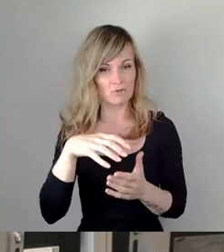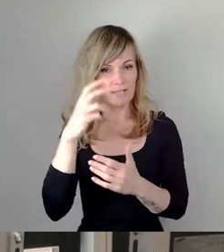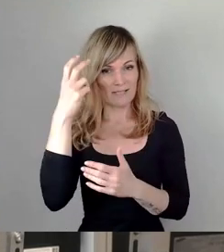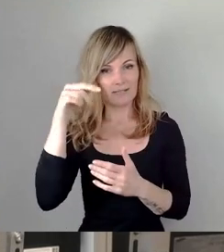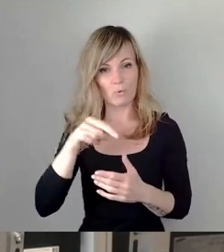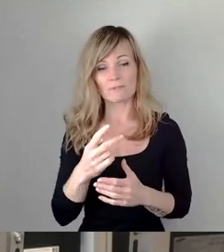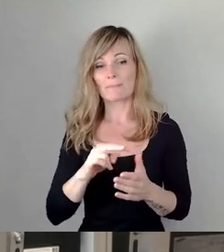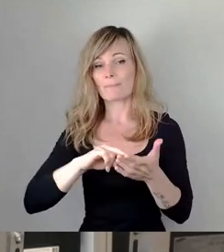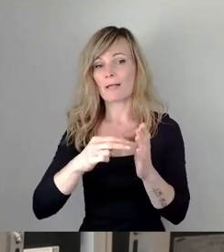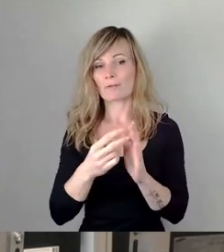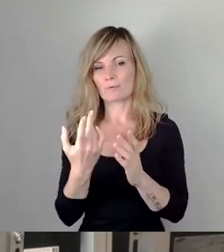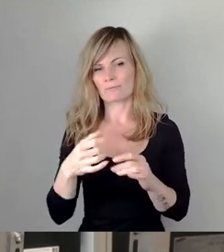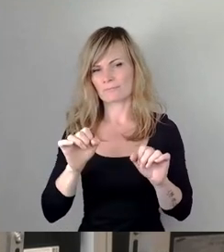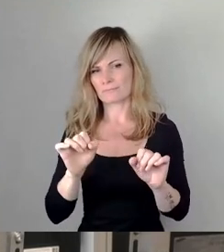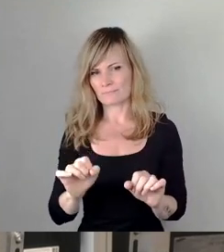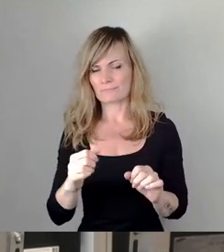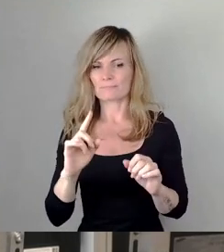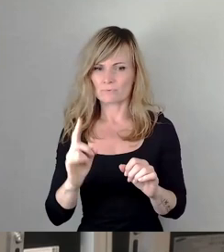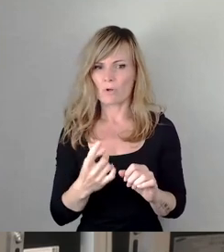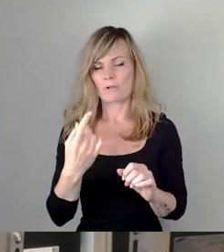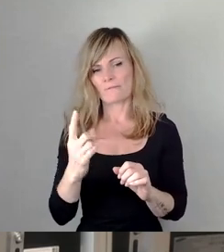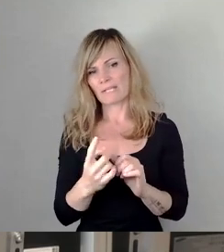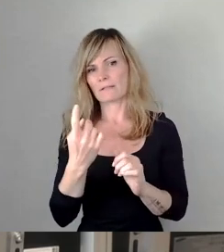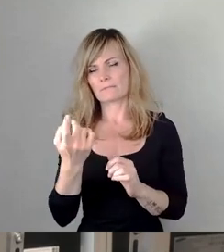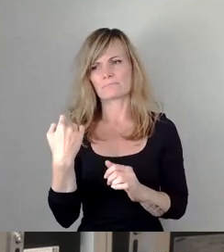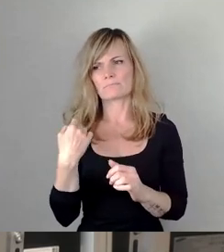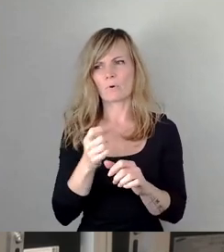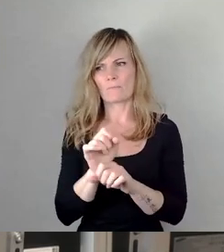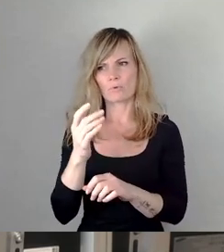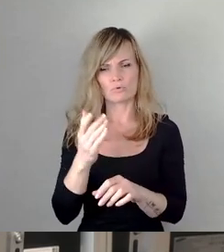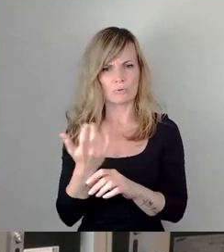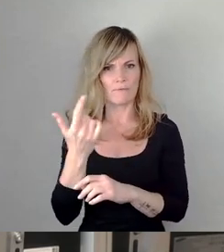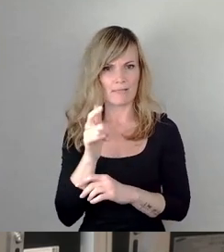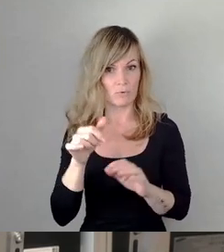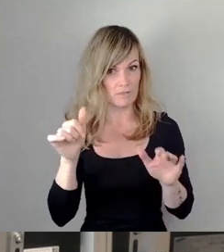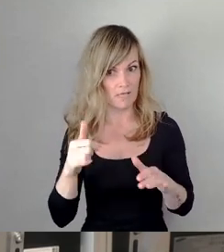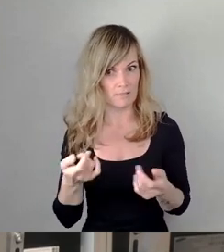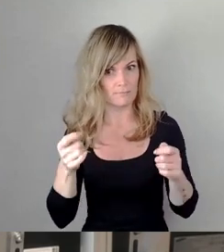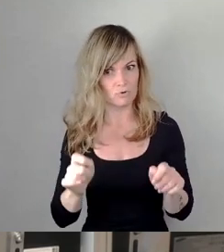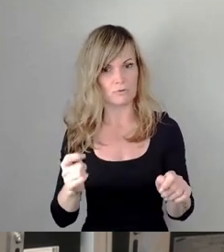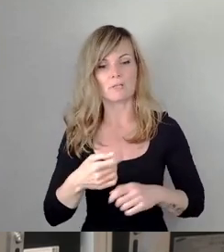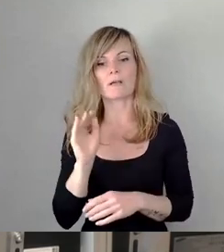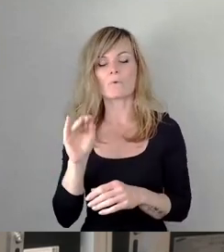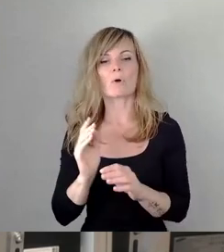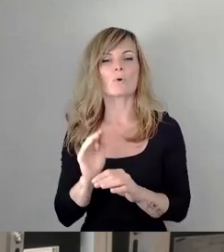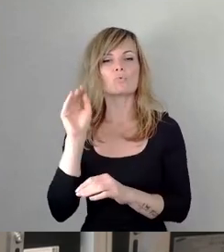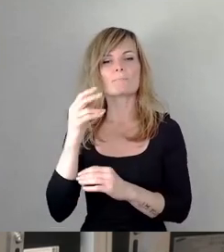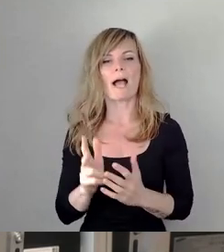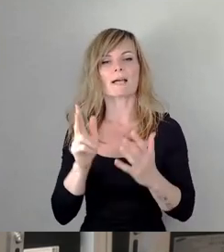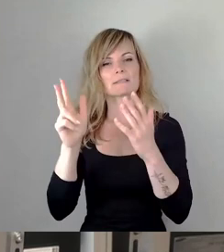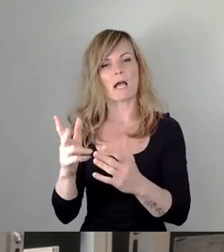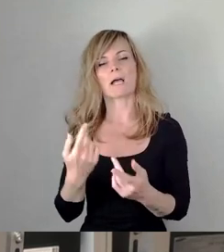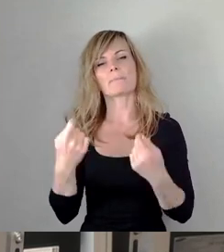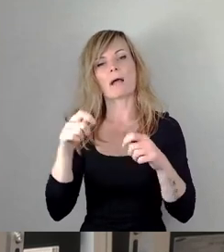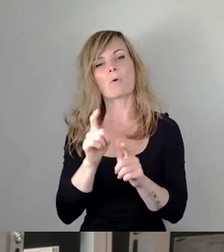erneut beschließen, die er 2016 schon mal beschlossen hatte. Vor über acht Jahren hat der Bauausschuss stundenlang diskutiert, Argumente